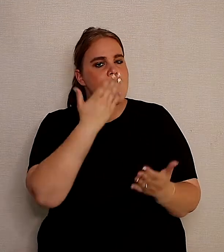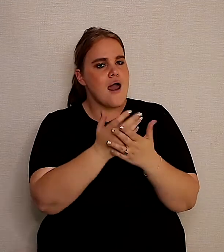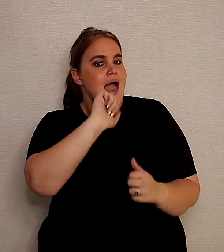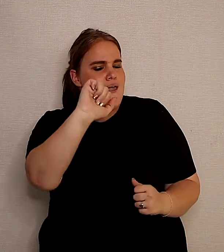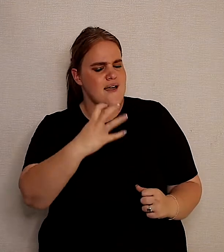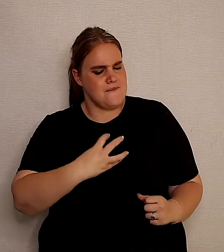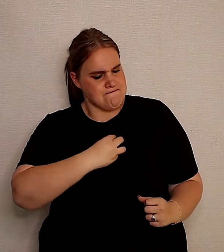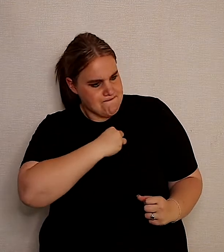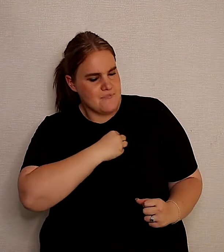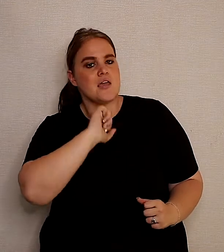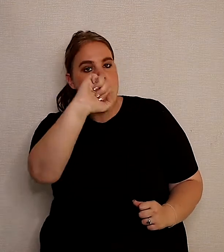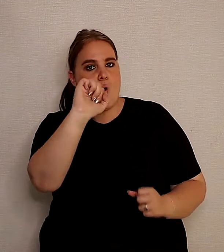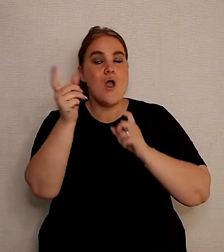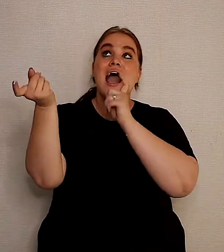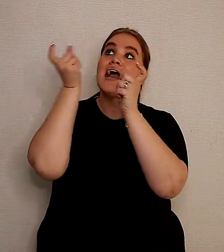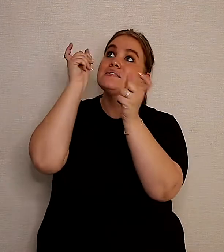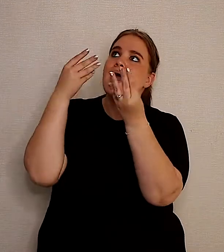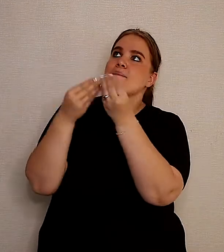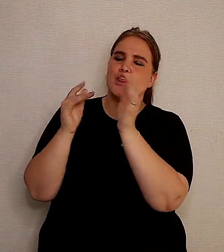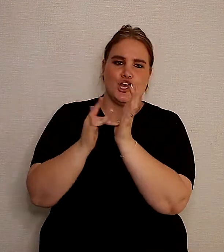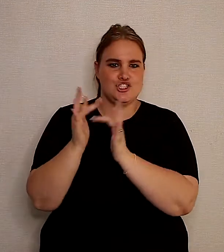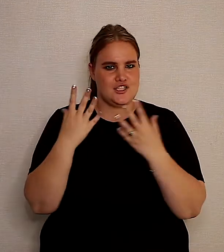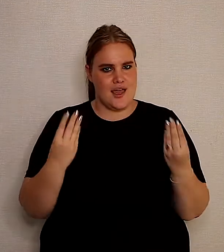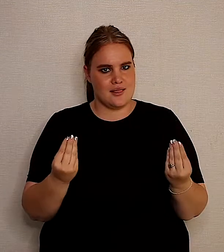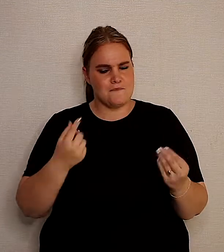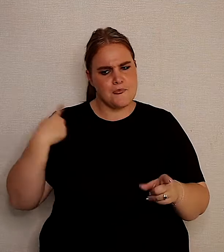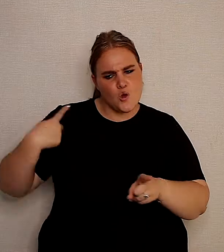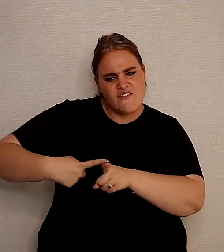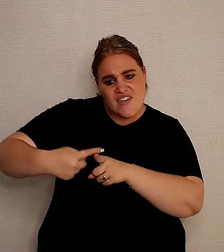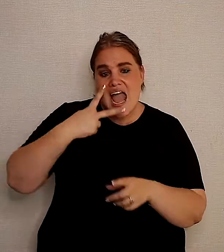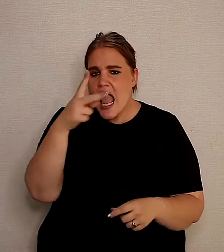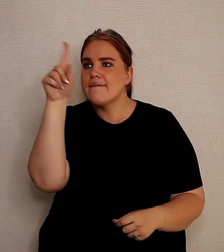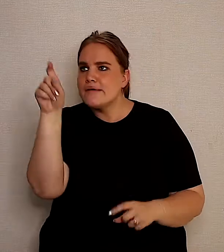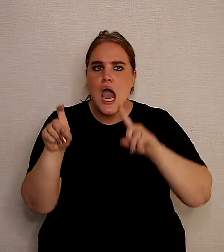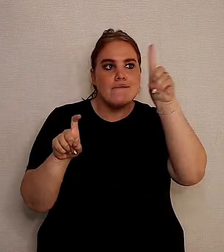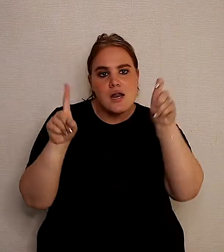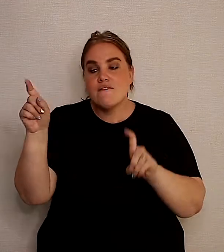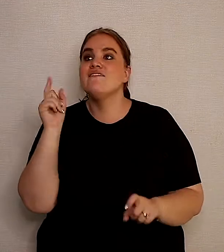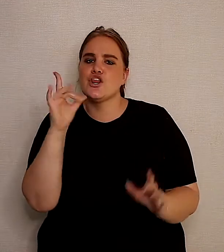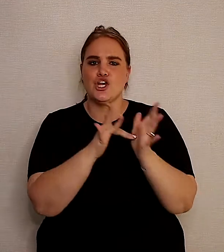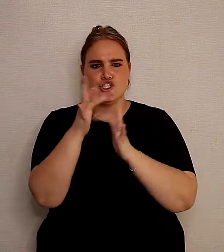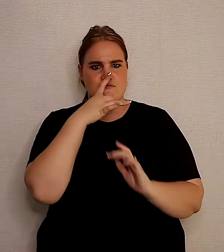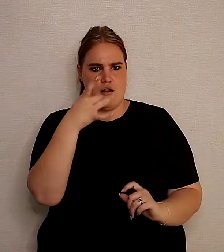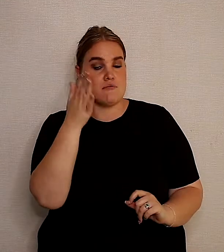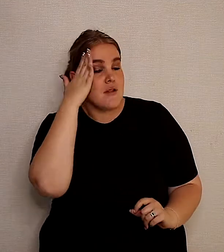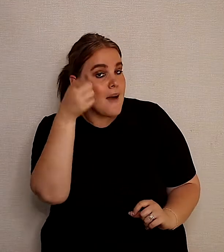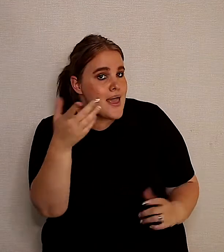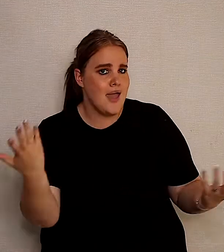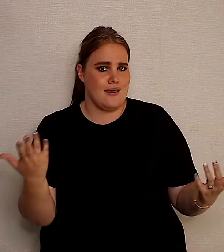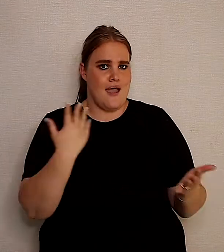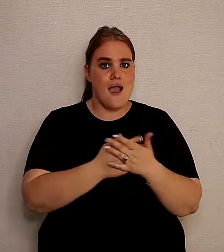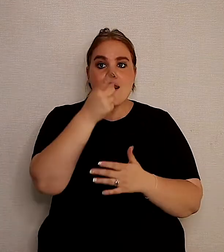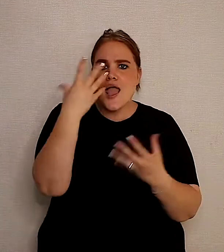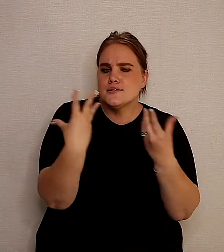jou eie maak. Rarig een gesprek met Jesus kan heen. Hierdie week het ons na een tlomp vraag gekyk, vraag wat Jesus gevraag. Slaap